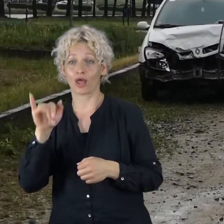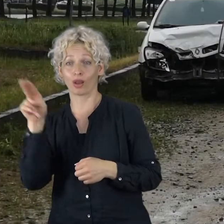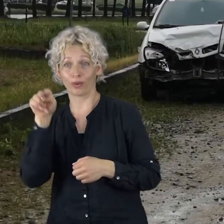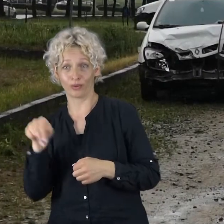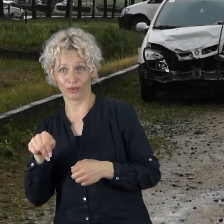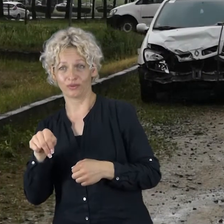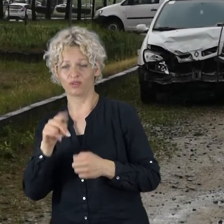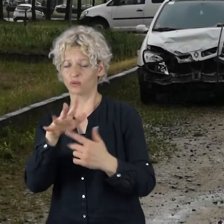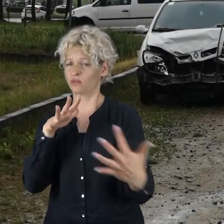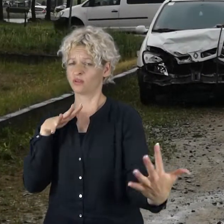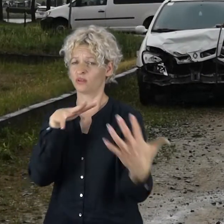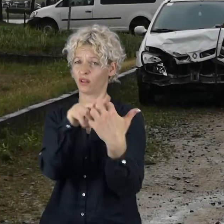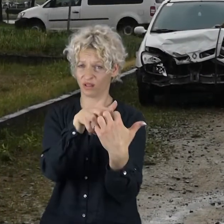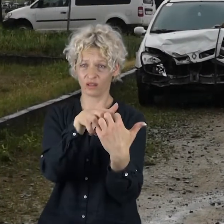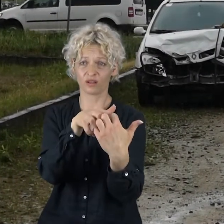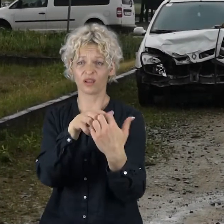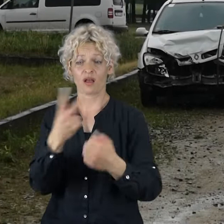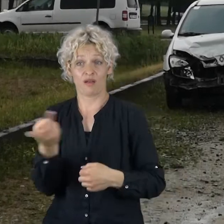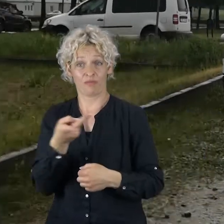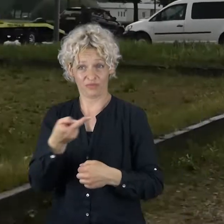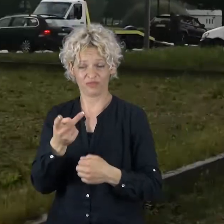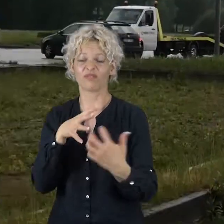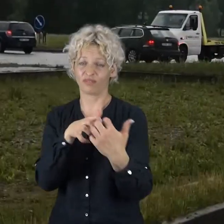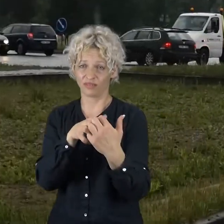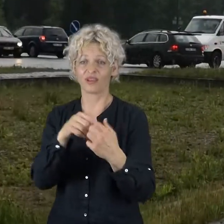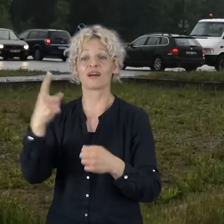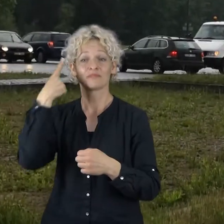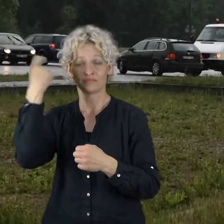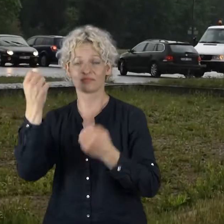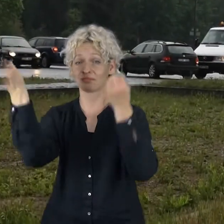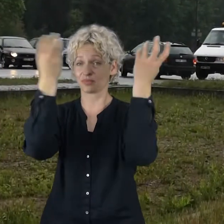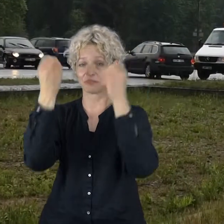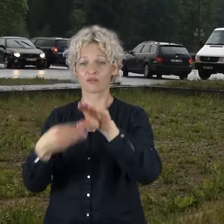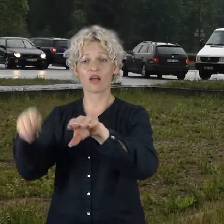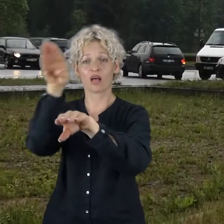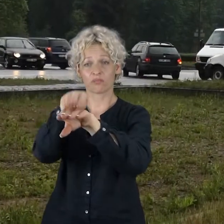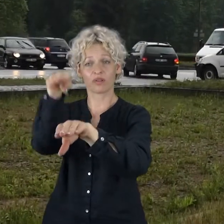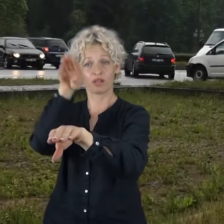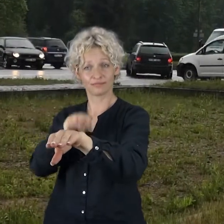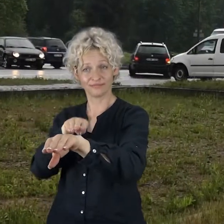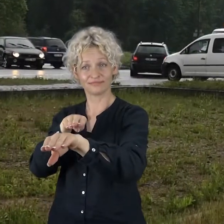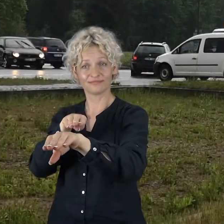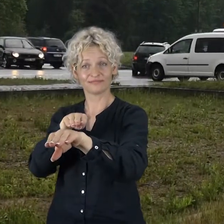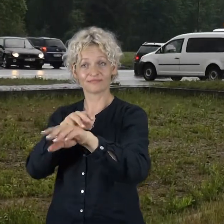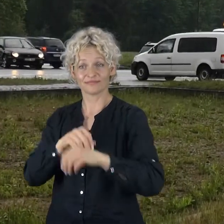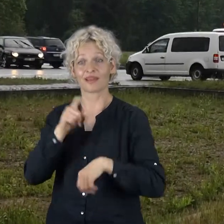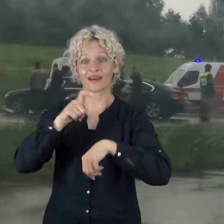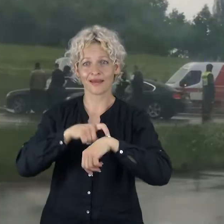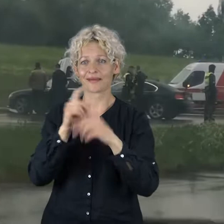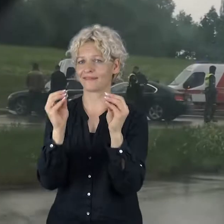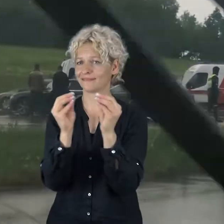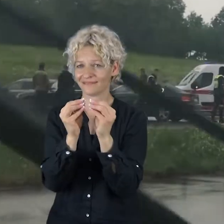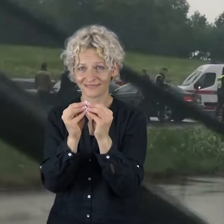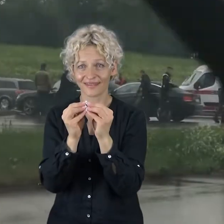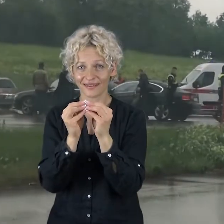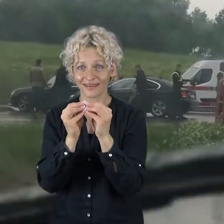gatvėje prie įvažiavimui Žaliukio gatvė. Du automobiliai buvo sudaužyti, prie reikė avarinės tarnybos pagalbos. Beveik to pat metu avarija